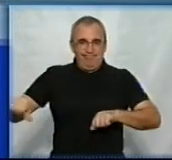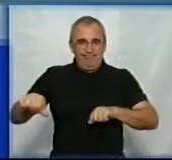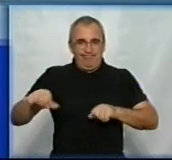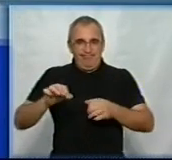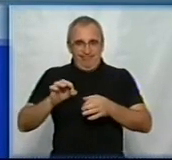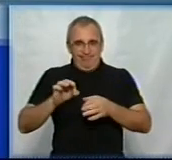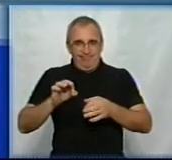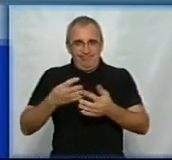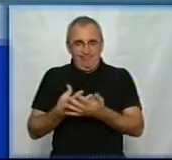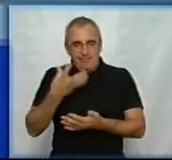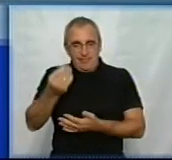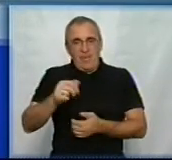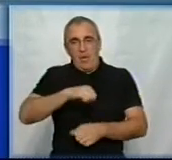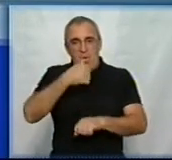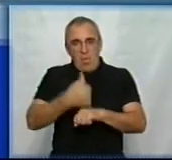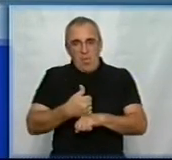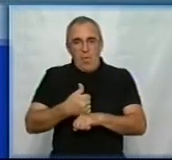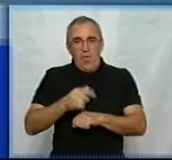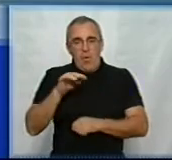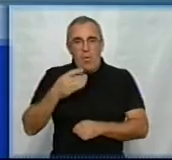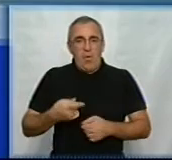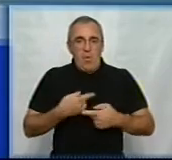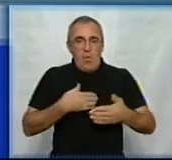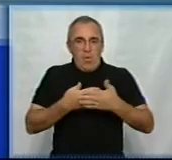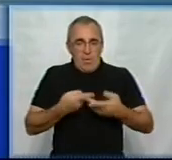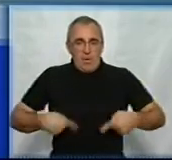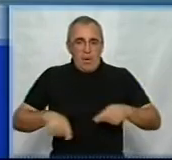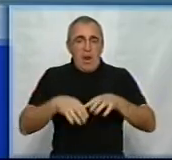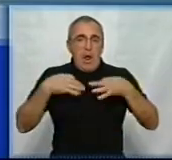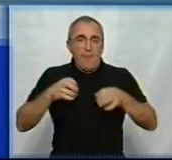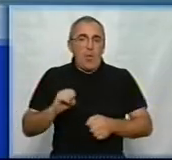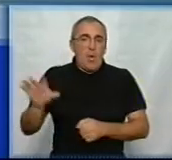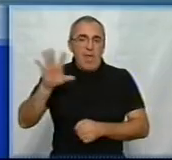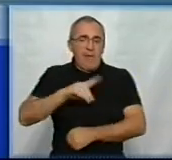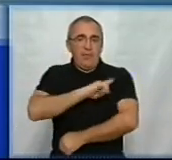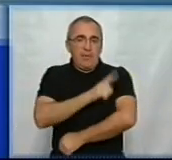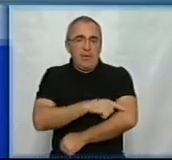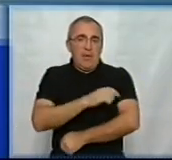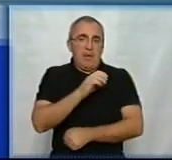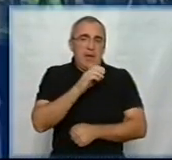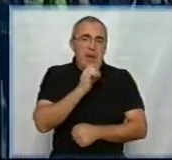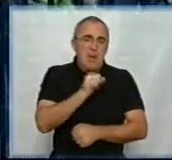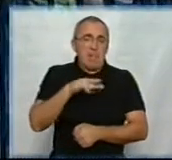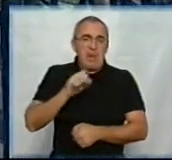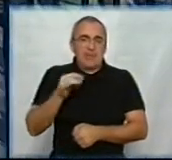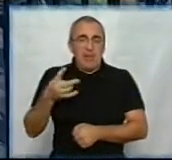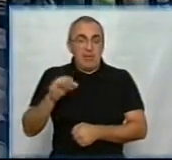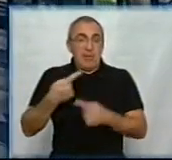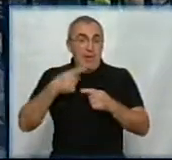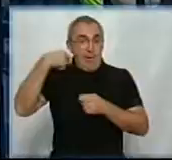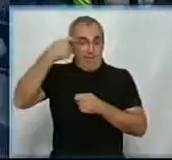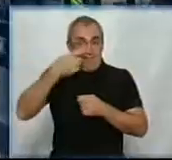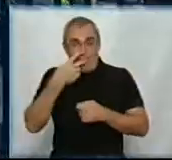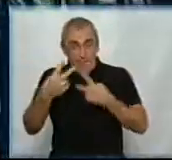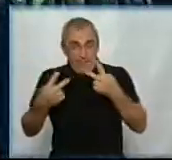розповів Суспільному голова Кропивницького середкогромадської організації «Автоєвросила» Олександр Масленко. На цьому відео ви